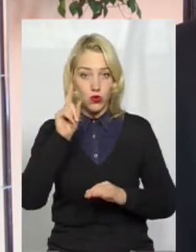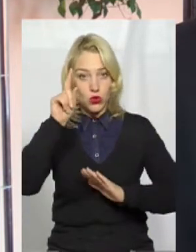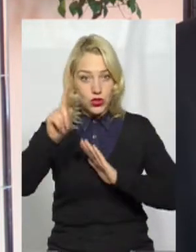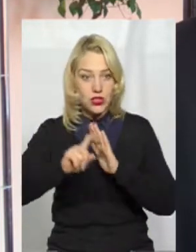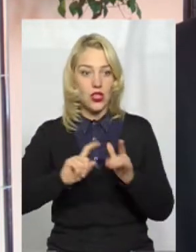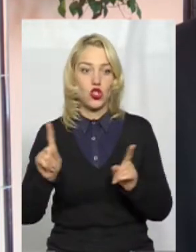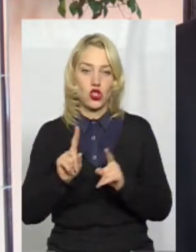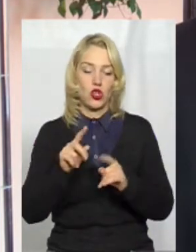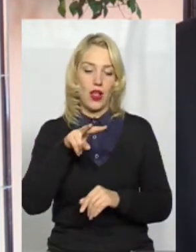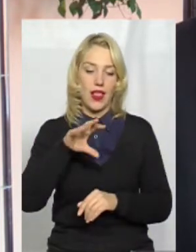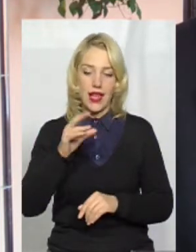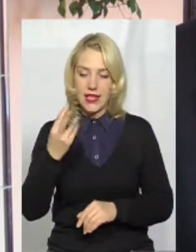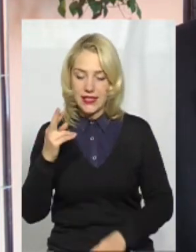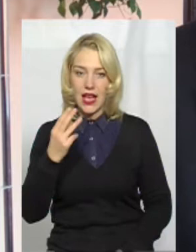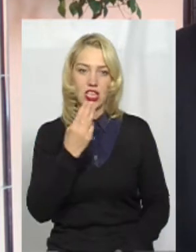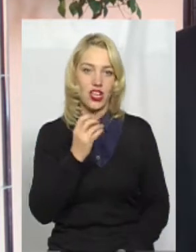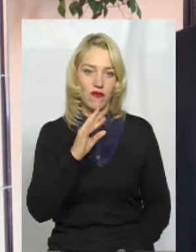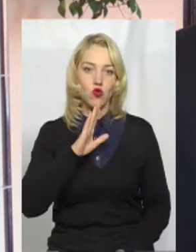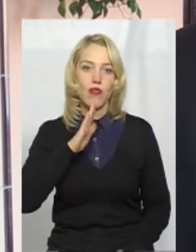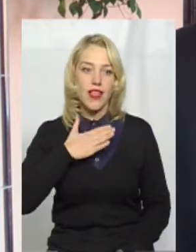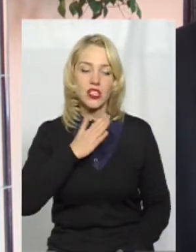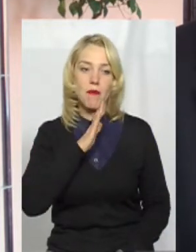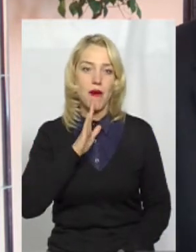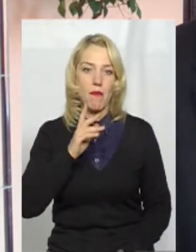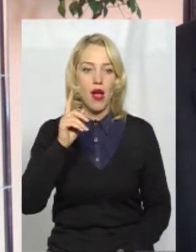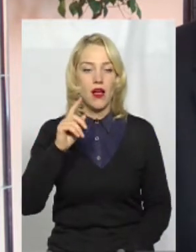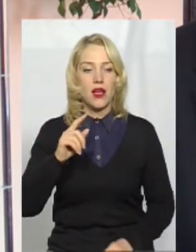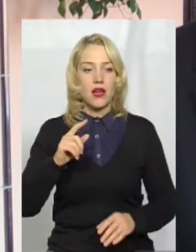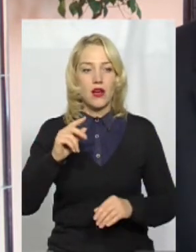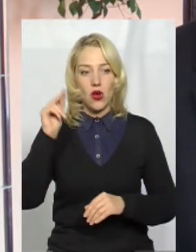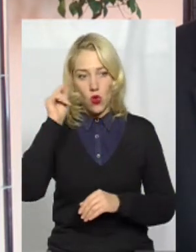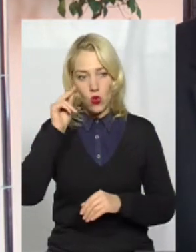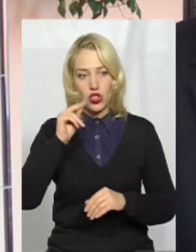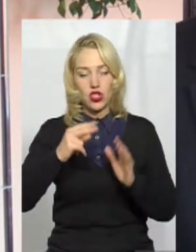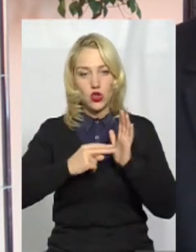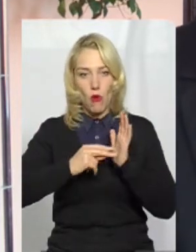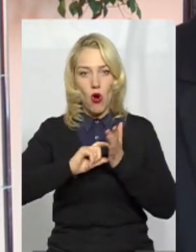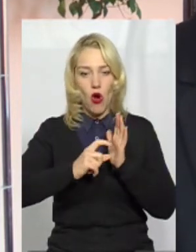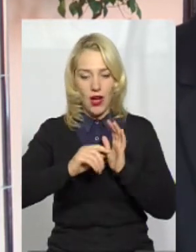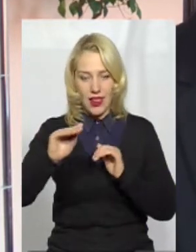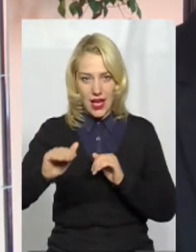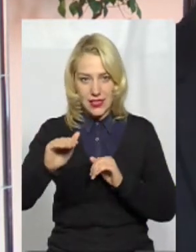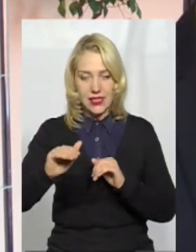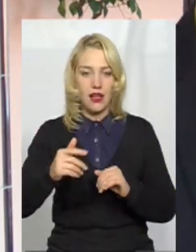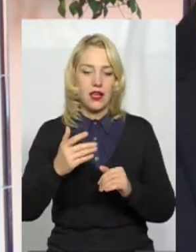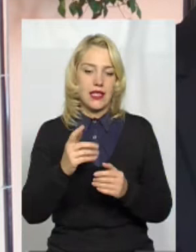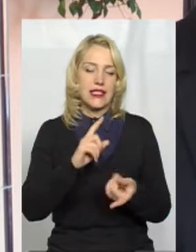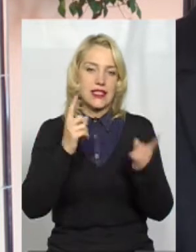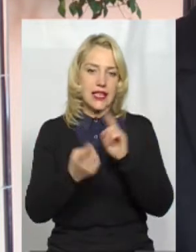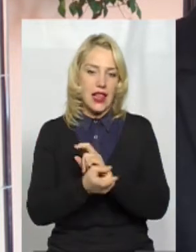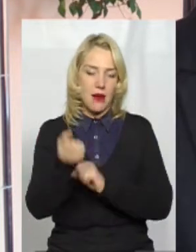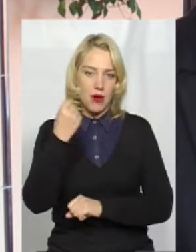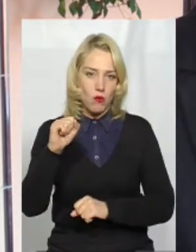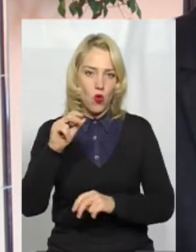саме Леся Шевчук, наша мама, одного із учів, учів сьомого класу Богдана Шевчука, стала переможею в